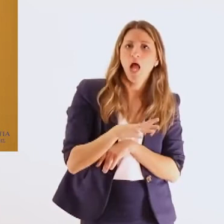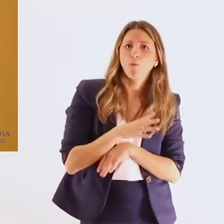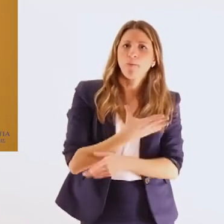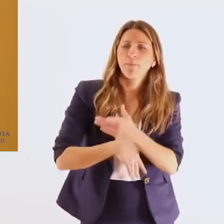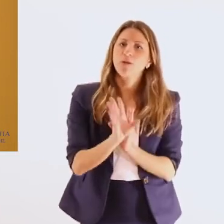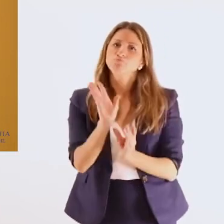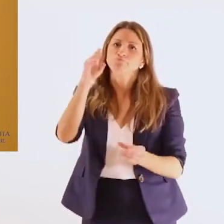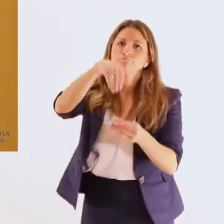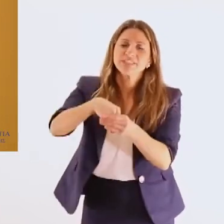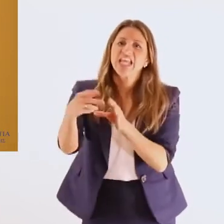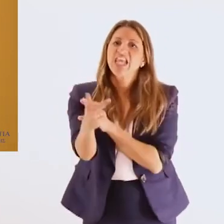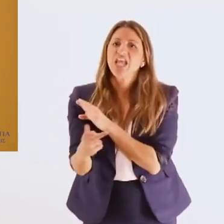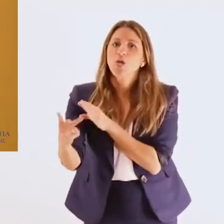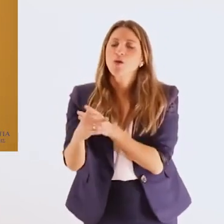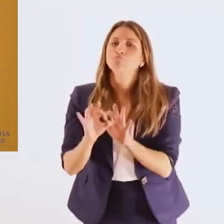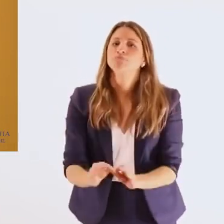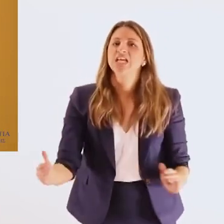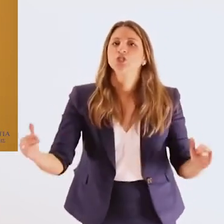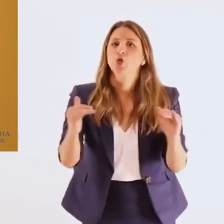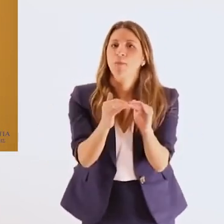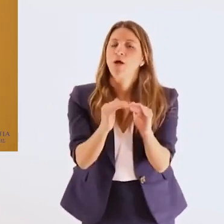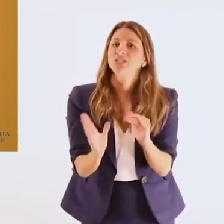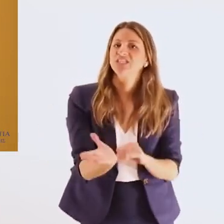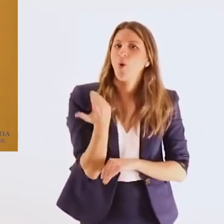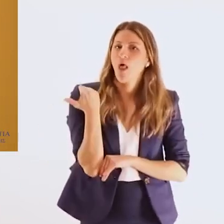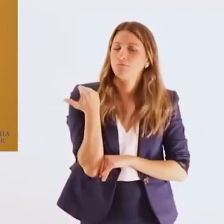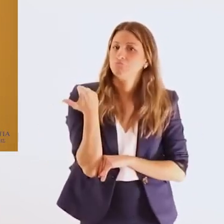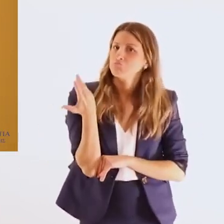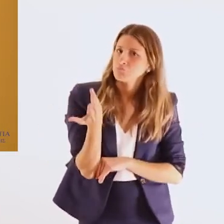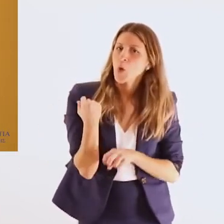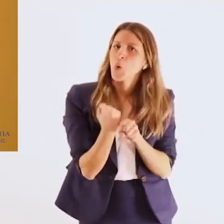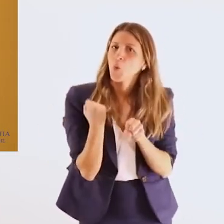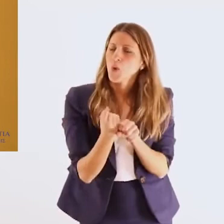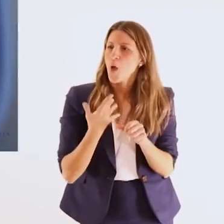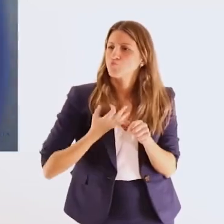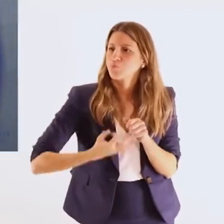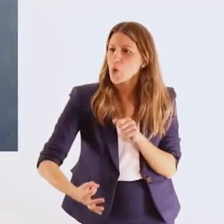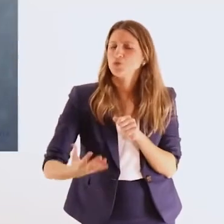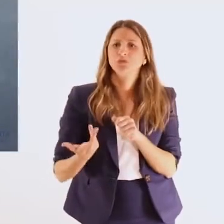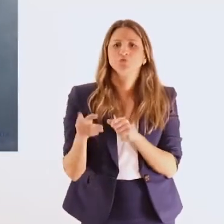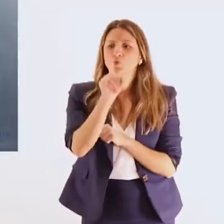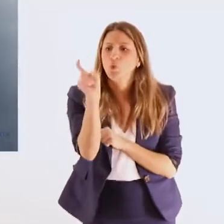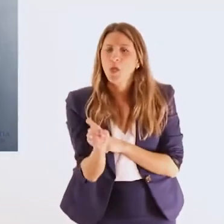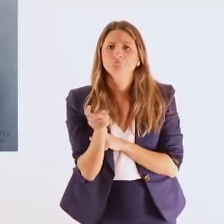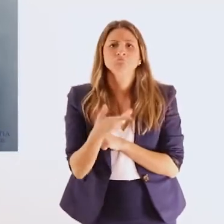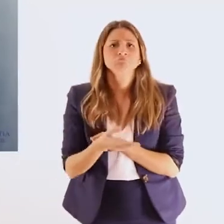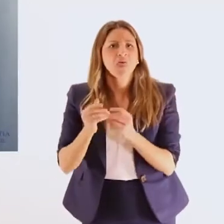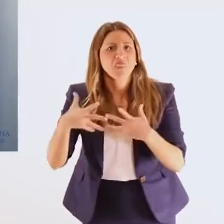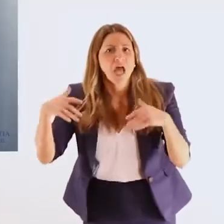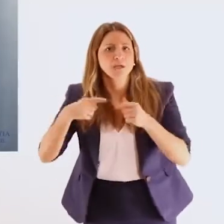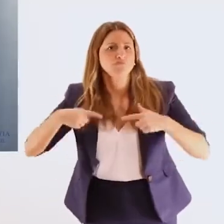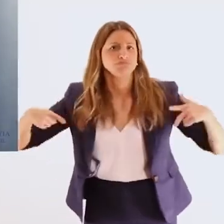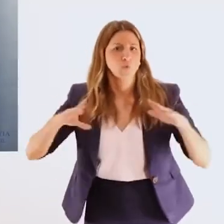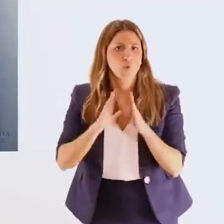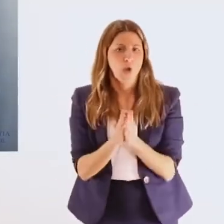και εμπλοκή των αμαία και οι οικονομικές, κοινωνικές και άλλες διαδικασίες με σεβασμό πάντα στις προσωπικές τους επιλογές και